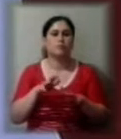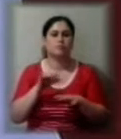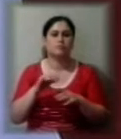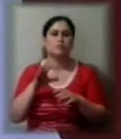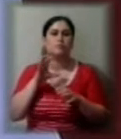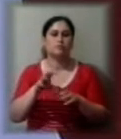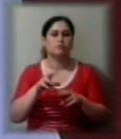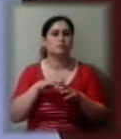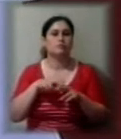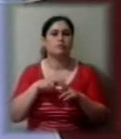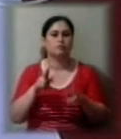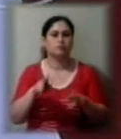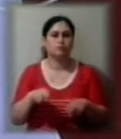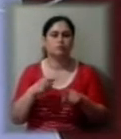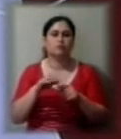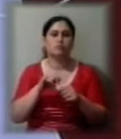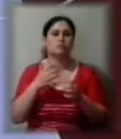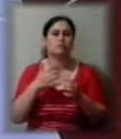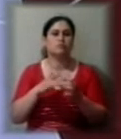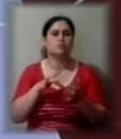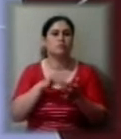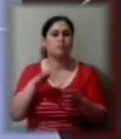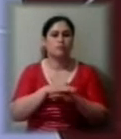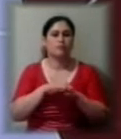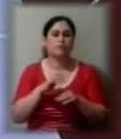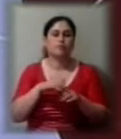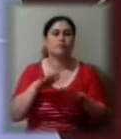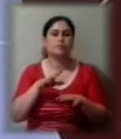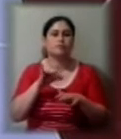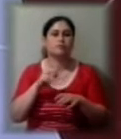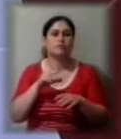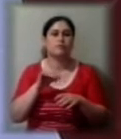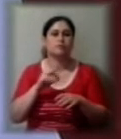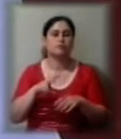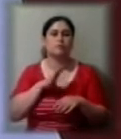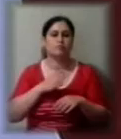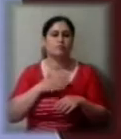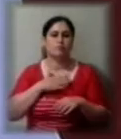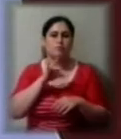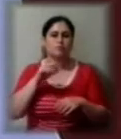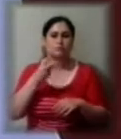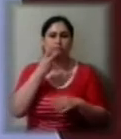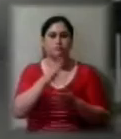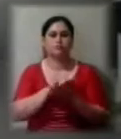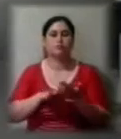ринку у Херсоні та міжміському автовокзалі побувала моя колега Оксана Хлєвус.